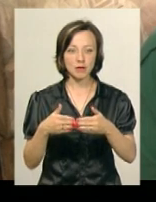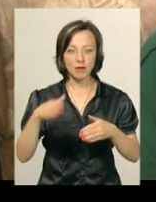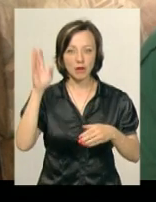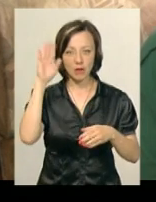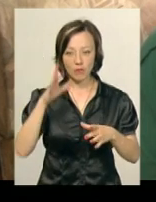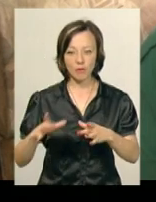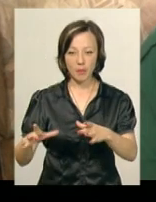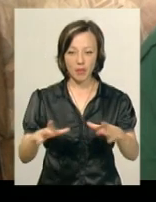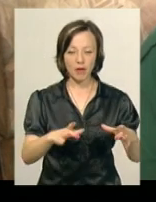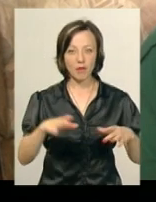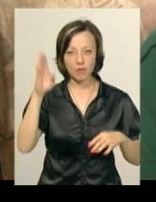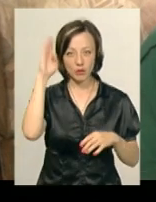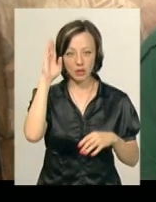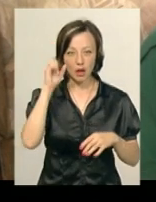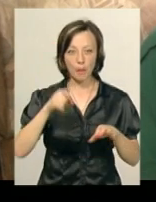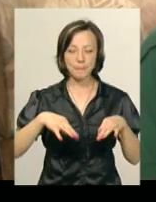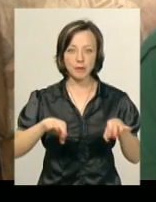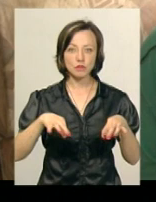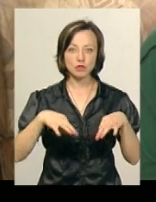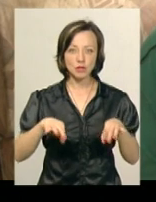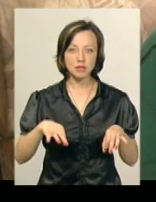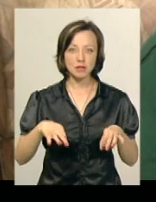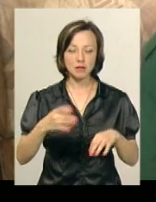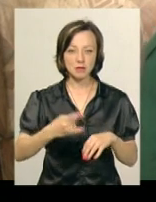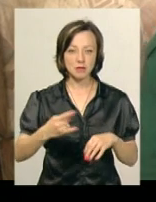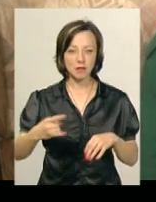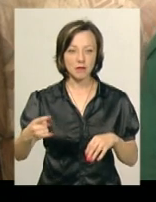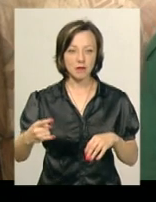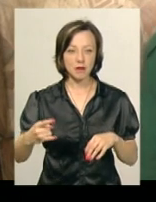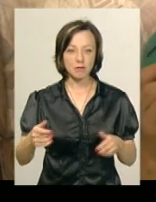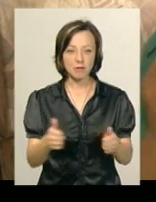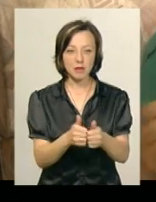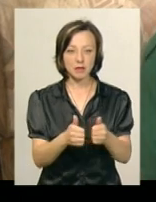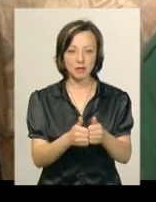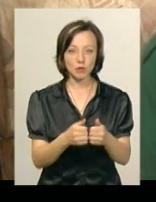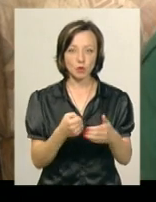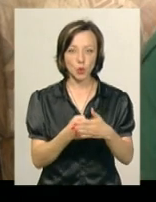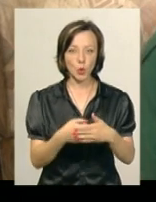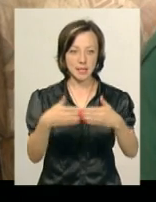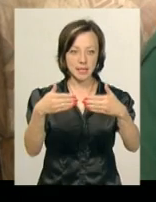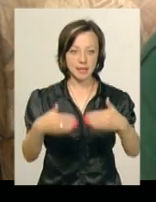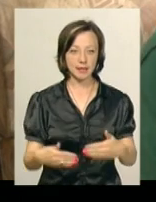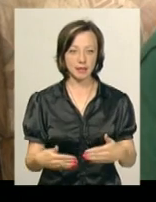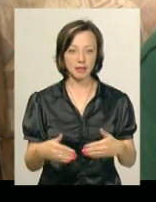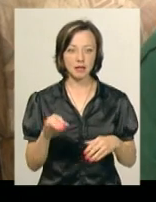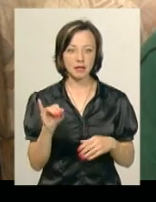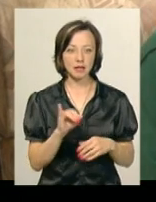майже озеро води, а машини ставлять майже впритик до стіни і